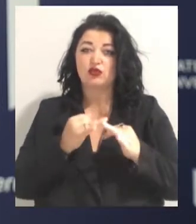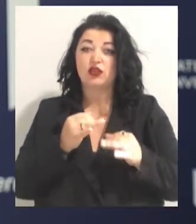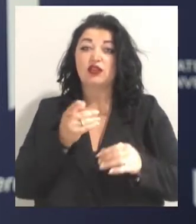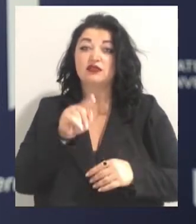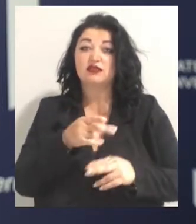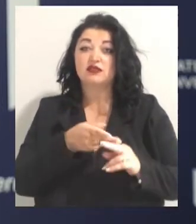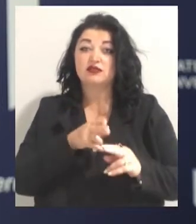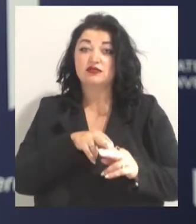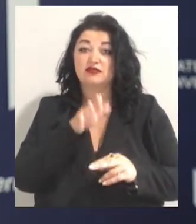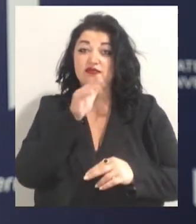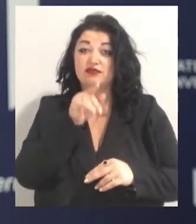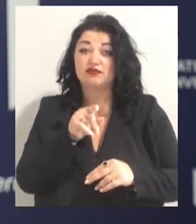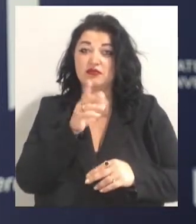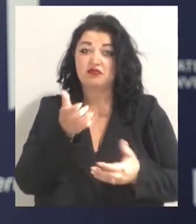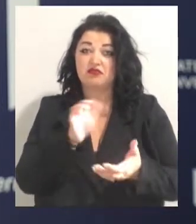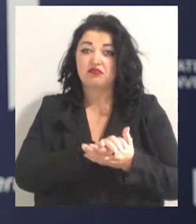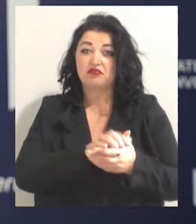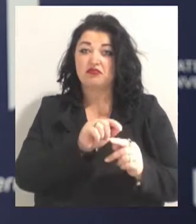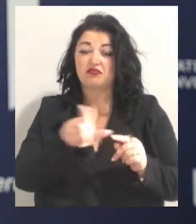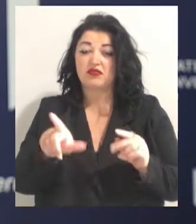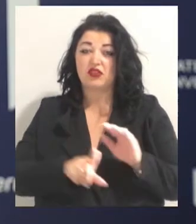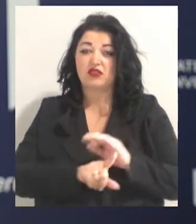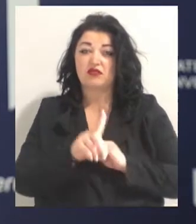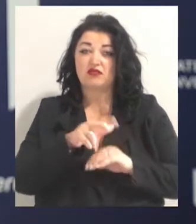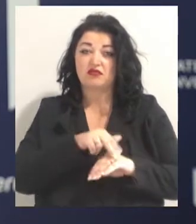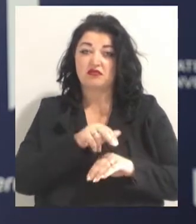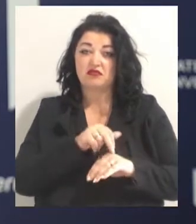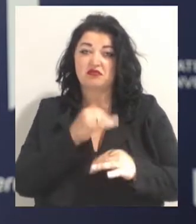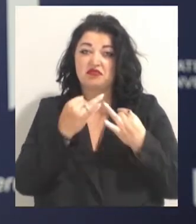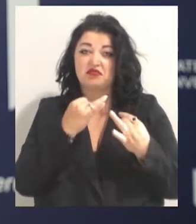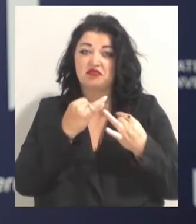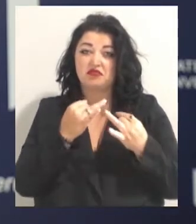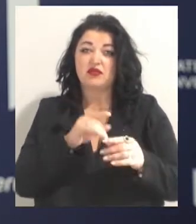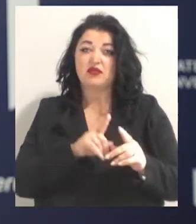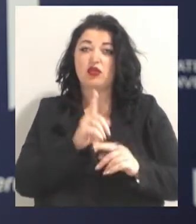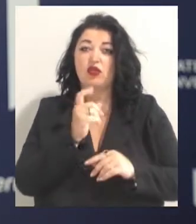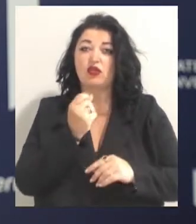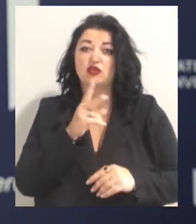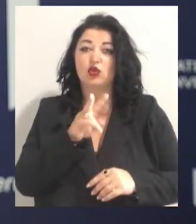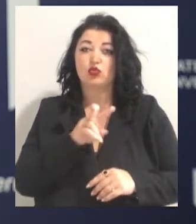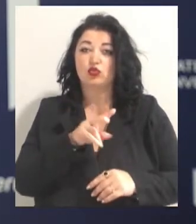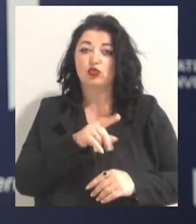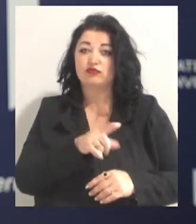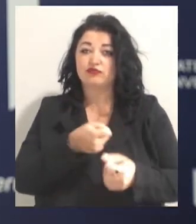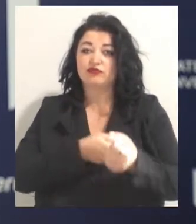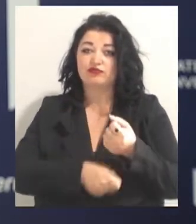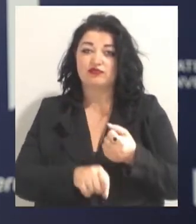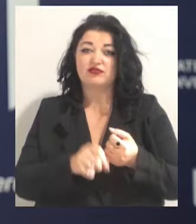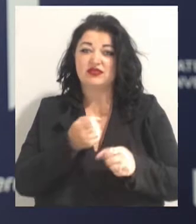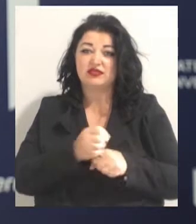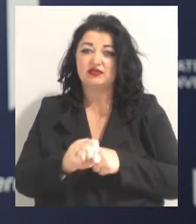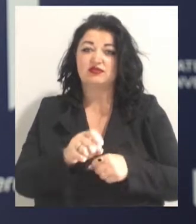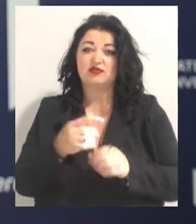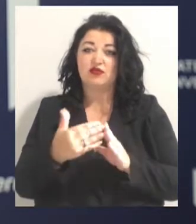із правоохоронцем та почала з нею спілкуватися. Згодом 11 лютого правоохоронець змусив неповнолітньо поїхати до нього додому та